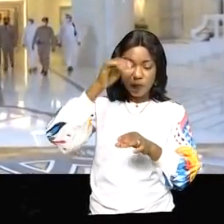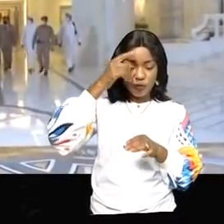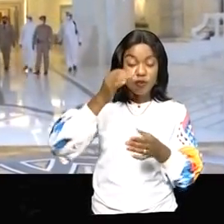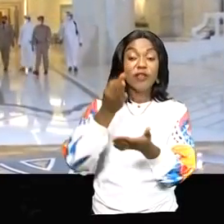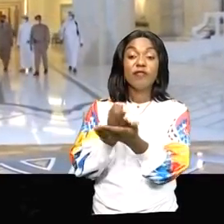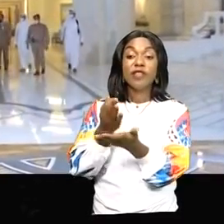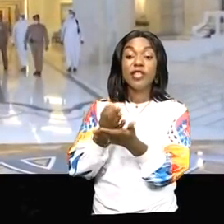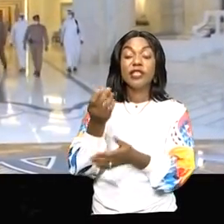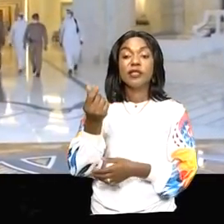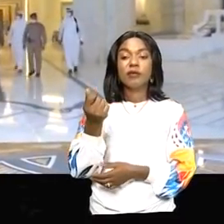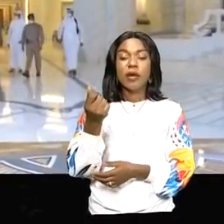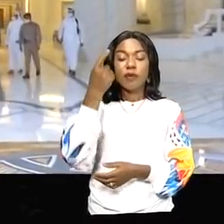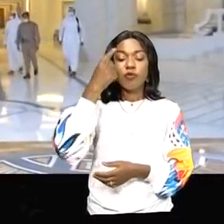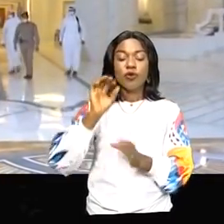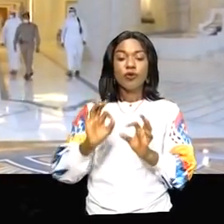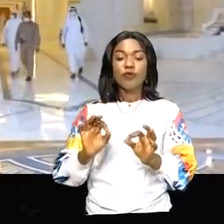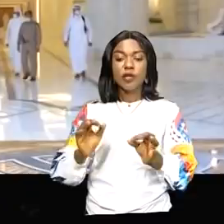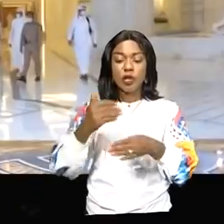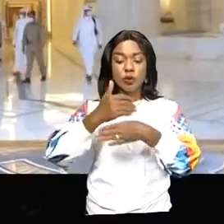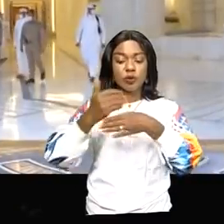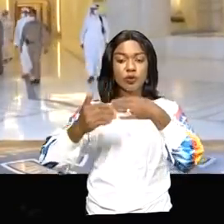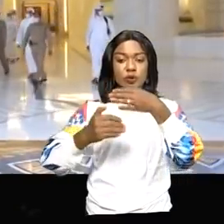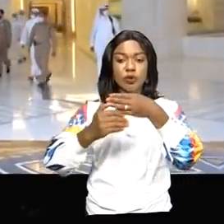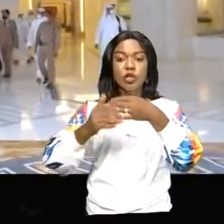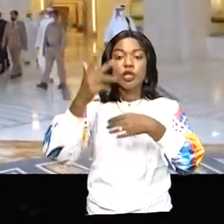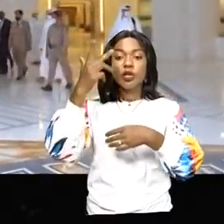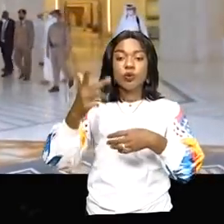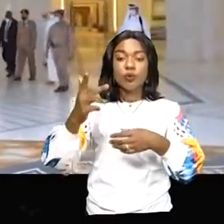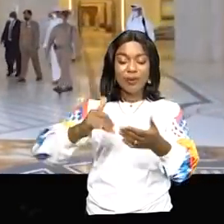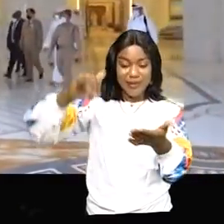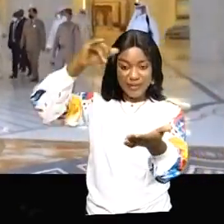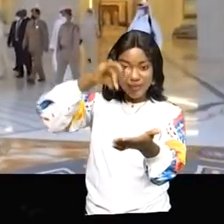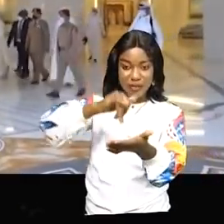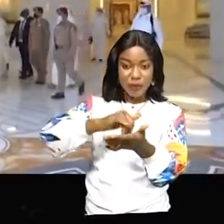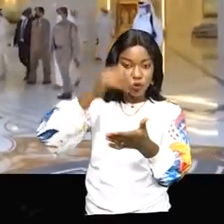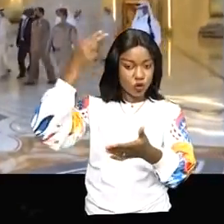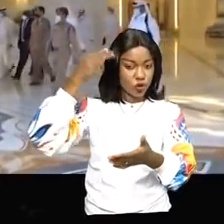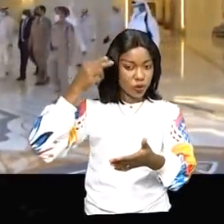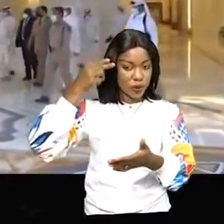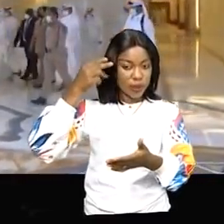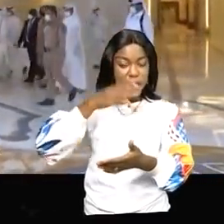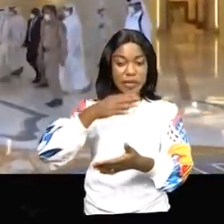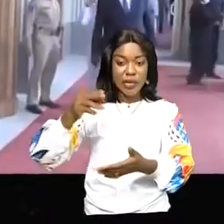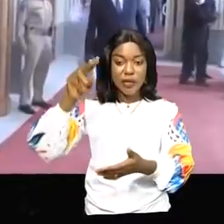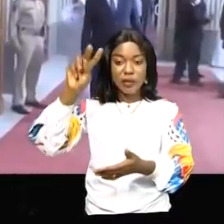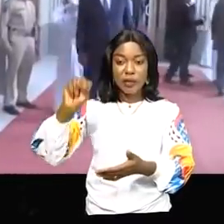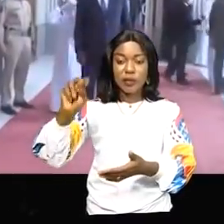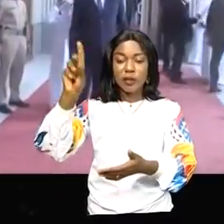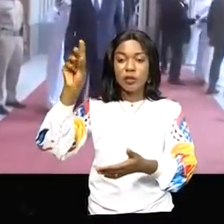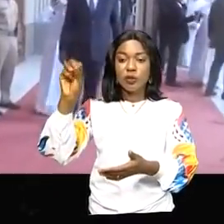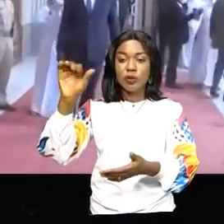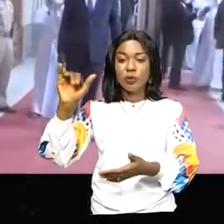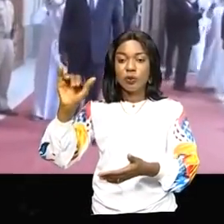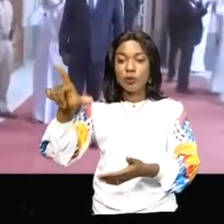financement, la modernisation et la construction des trois aéroports phares, Ndjili, Ndolo à Kinshasa et